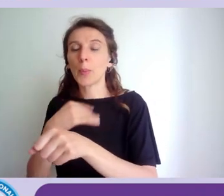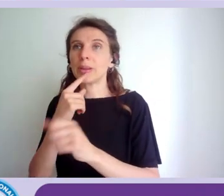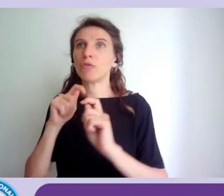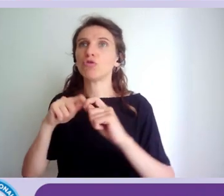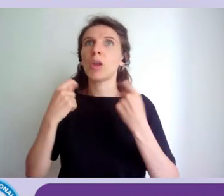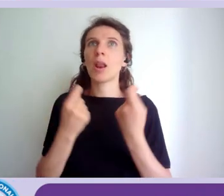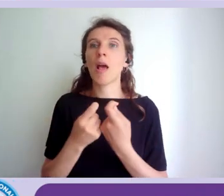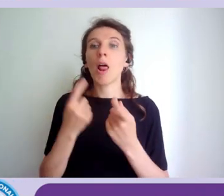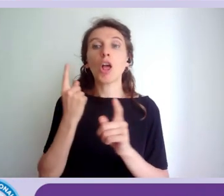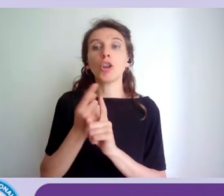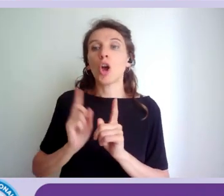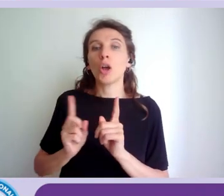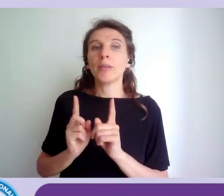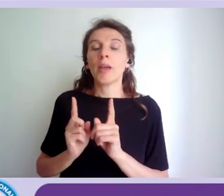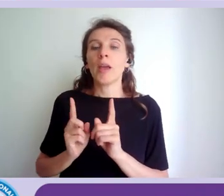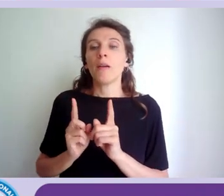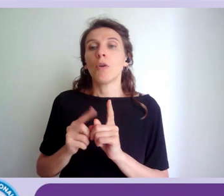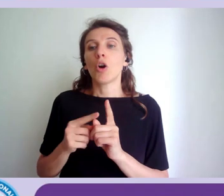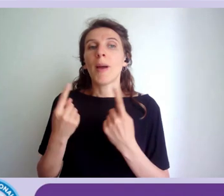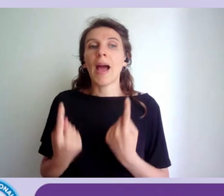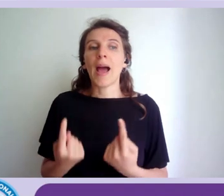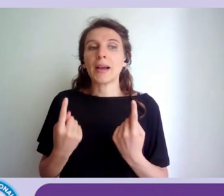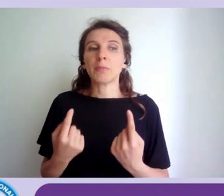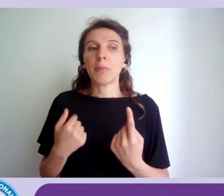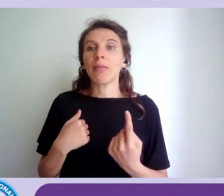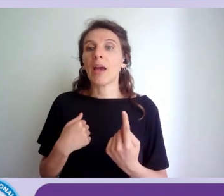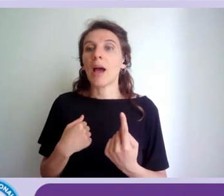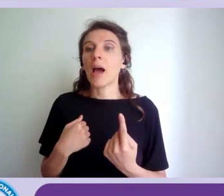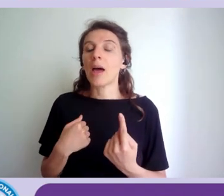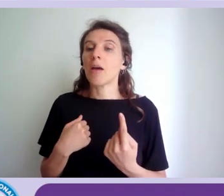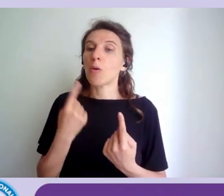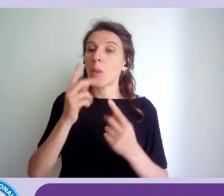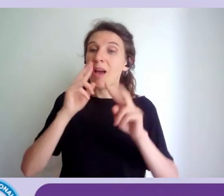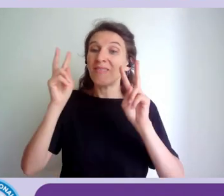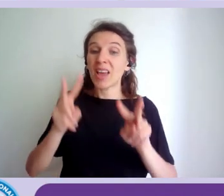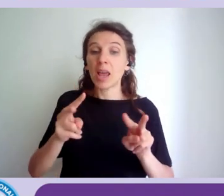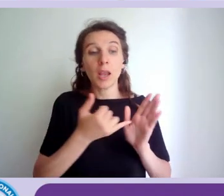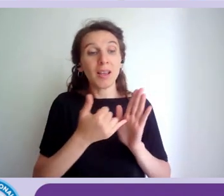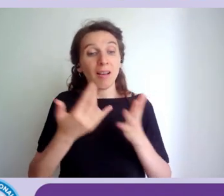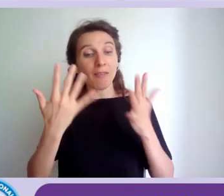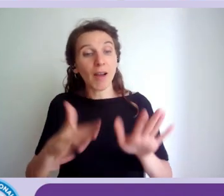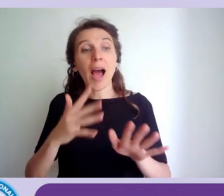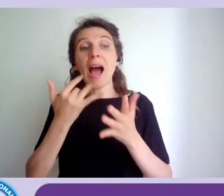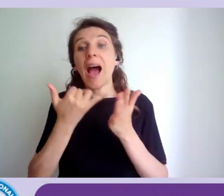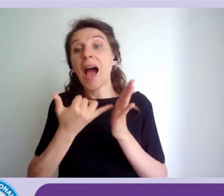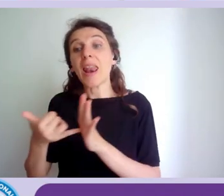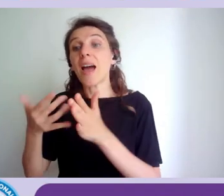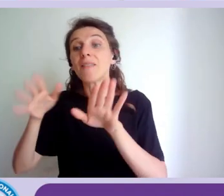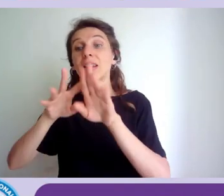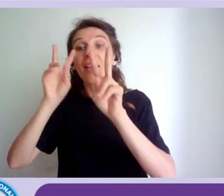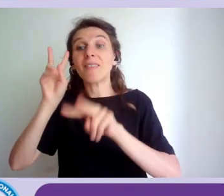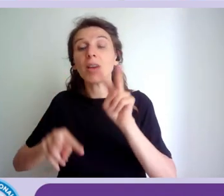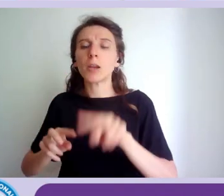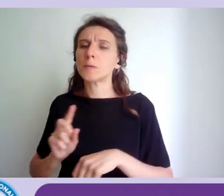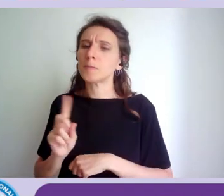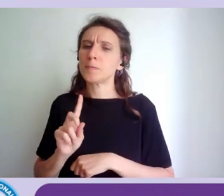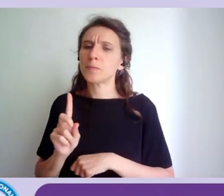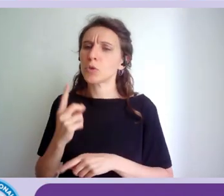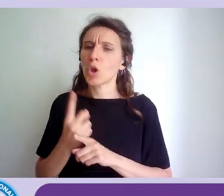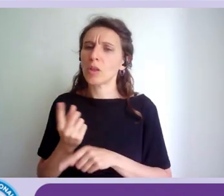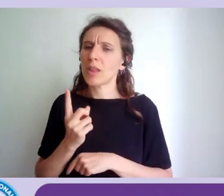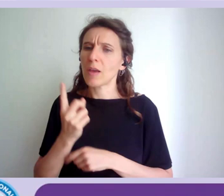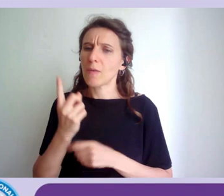aspettare una verifica magari finale altro errore che viene fatto ma poi ripenso ne parleranno i colleghi